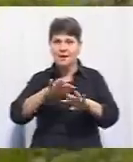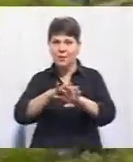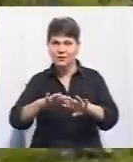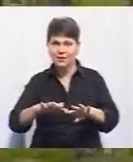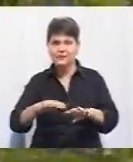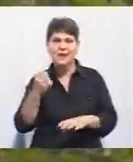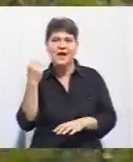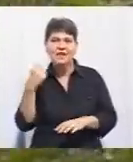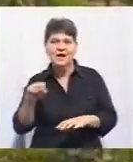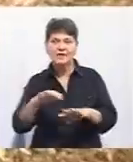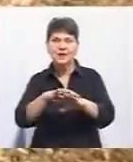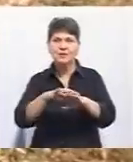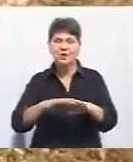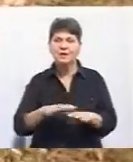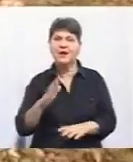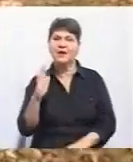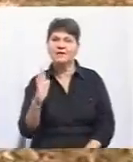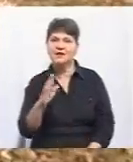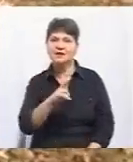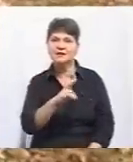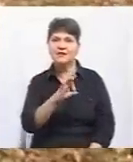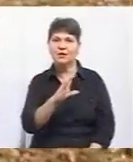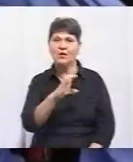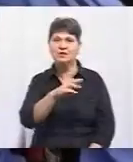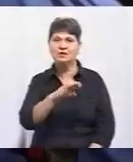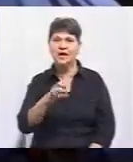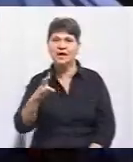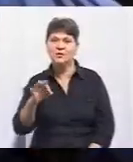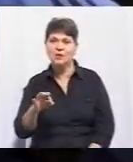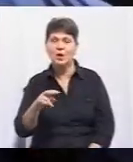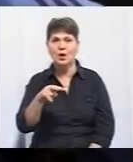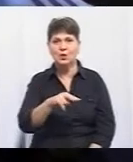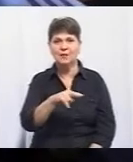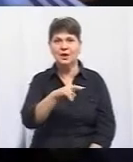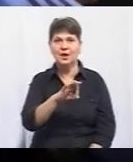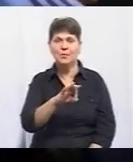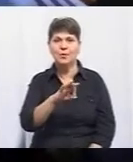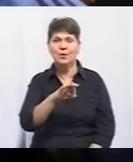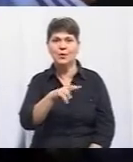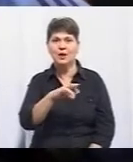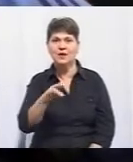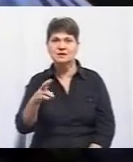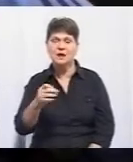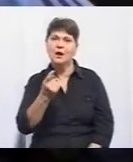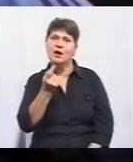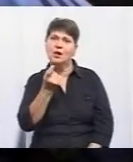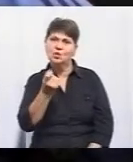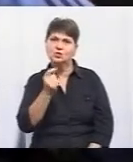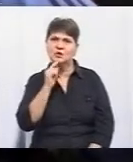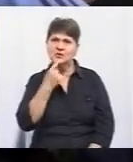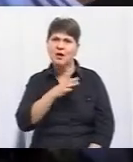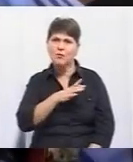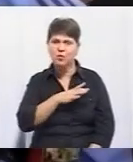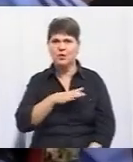Долають павутину Владислав Костенко і Людмила Капеліста. Трошки складно, бо колеса стригають між гіллям і там ямочки такі